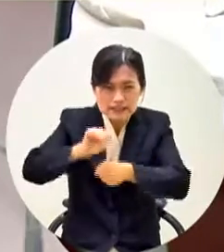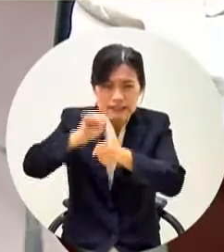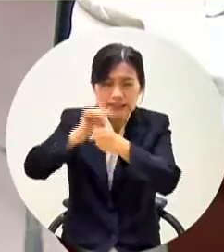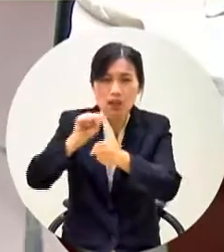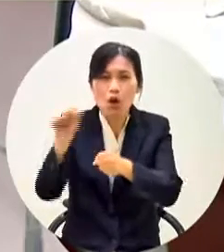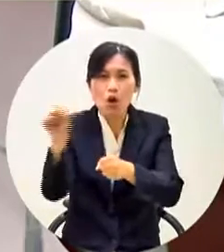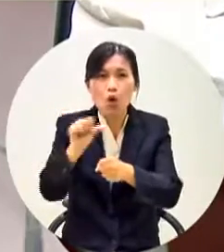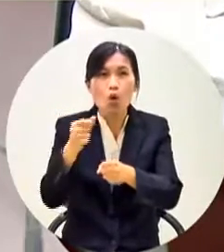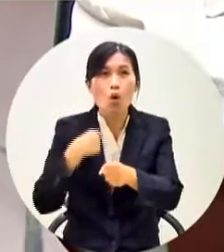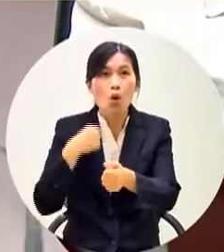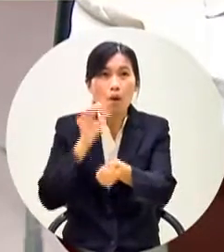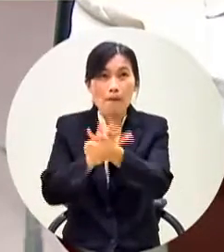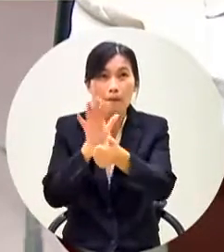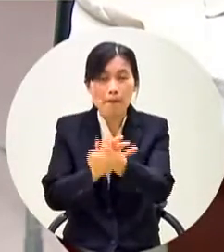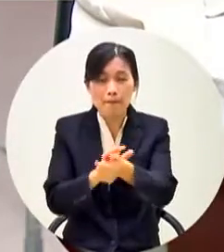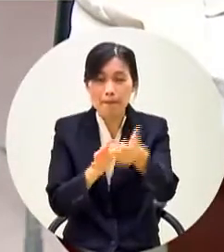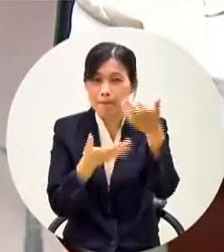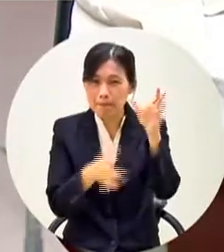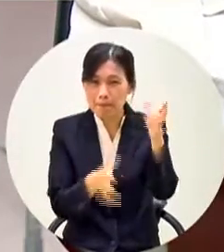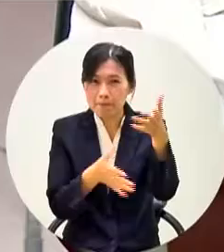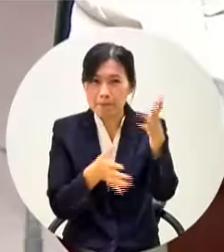我給你們拍拍手